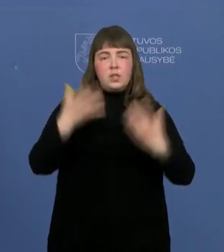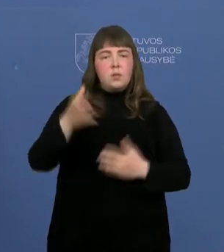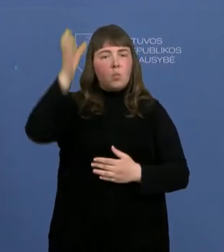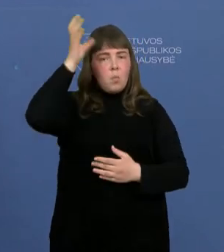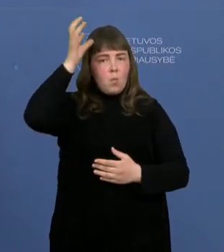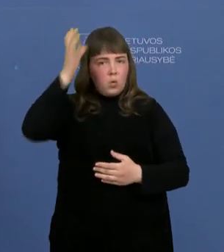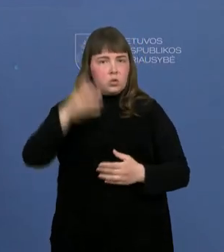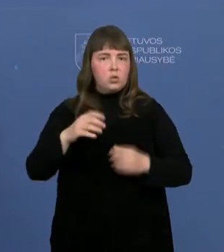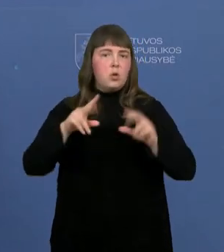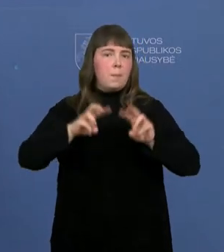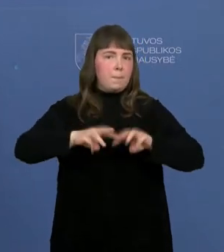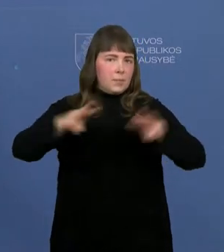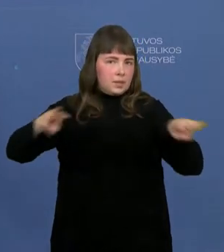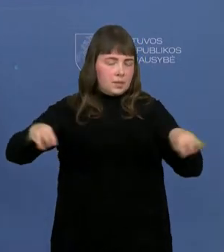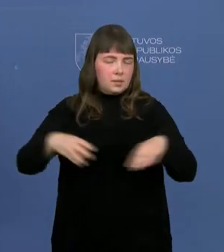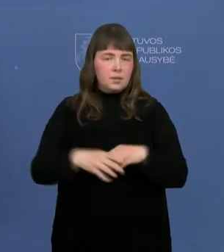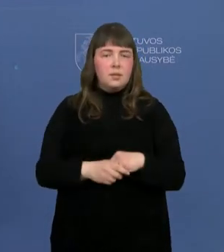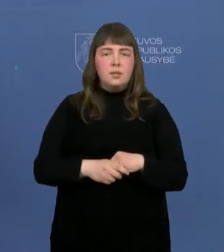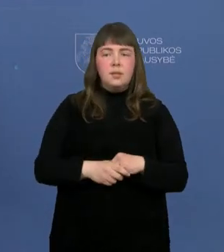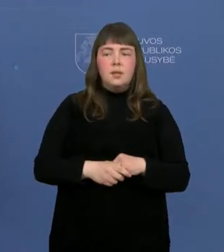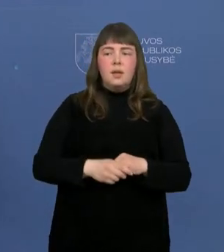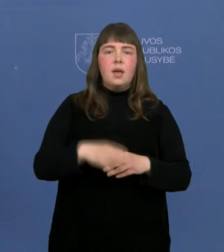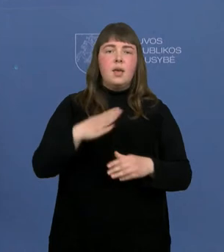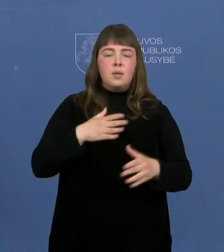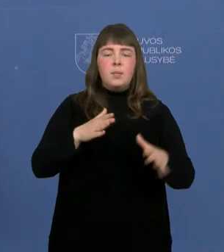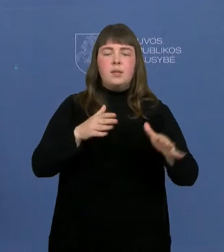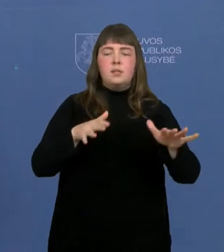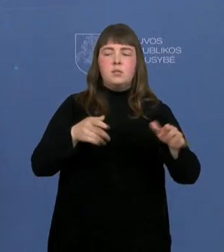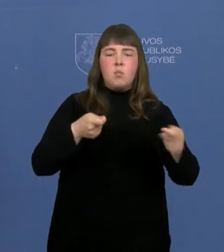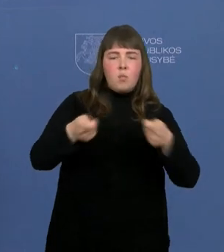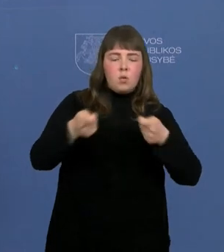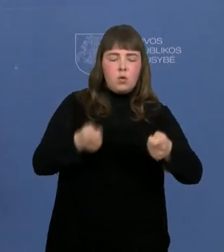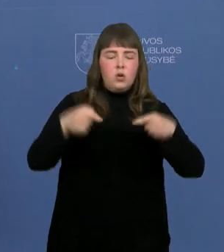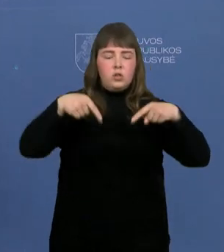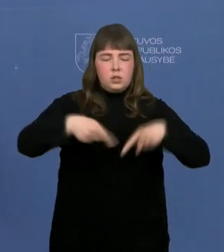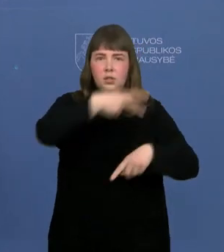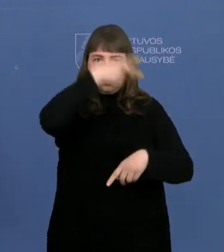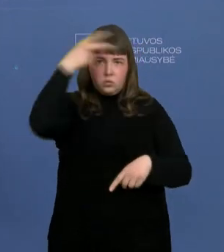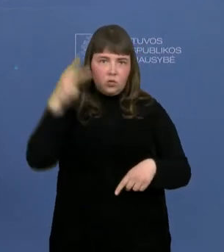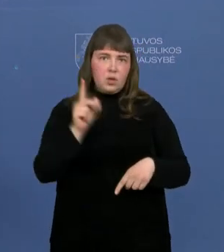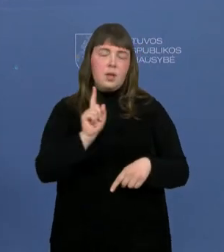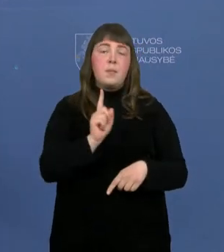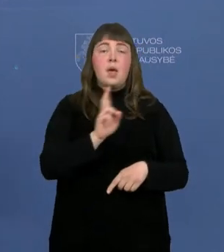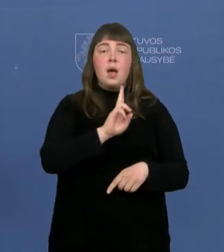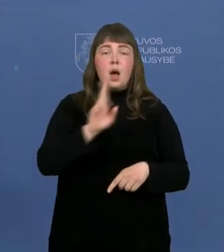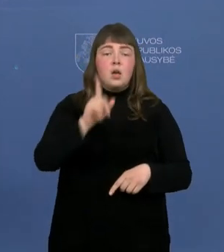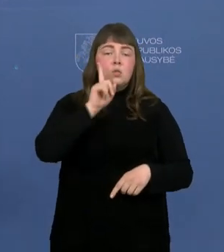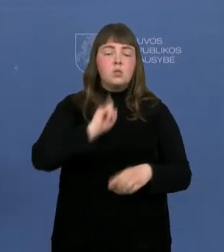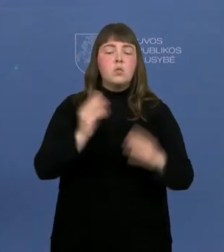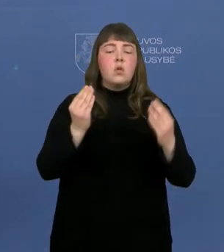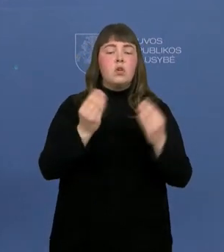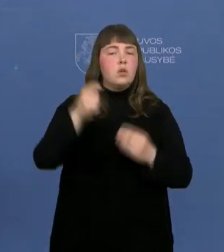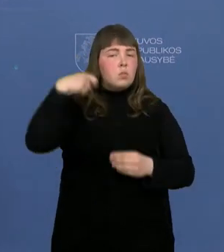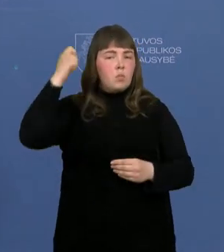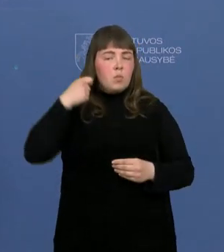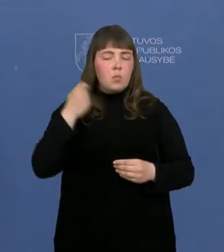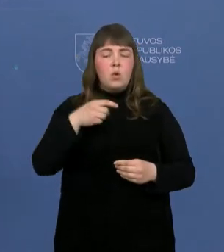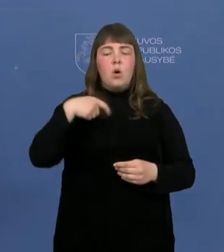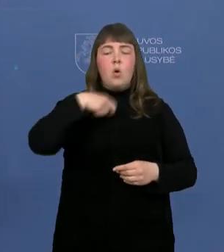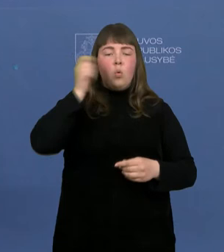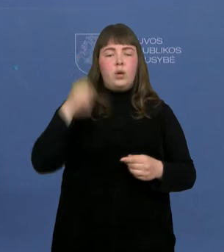ministerija. Ir mes jie vykdysime čia, organizuosime Lietuvoje, tačiau tiems, kurie norės studijuoti Ukrainos universitetuose,